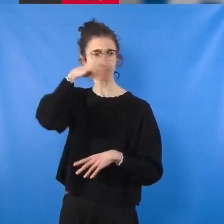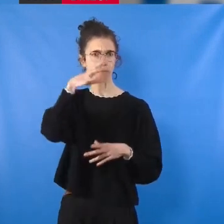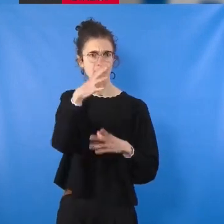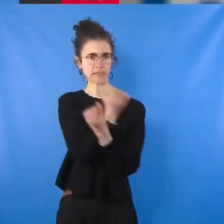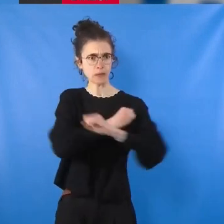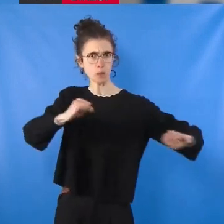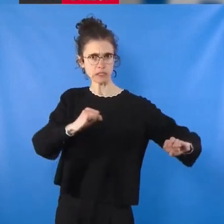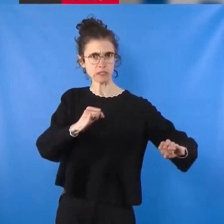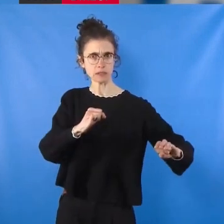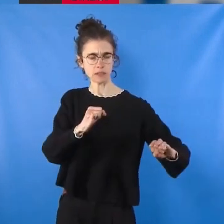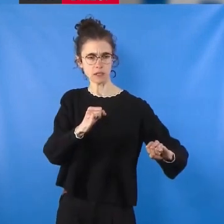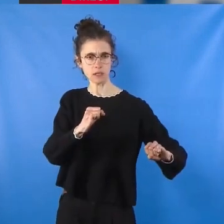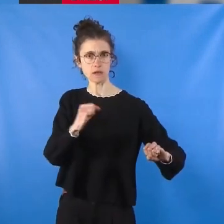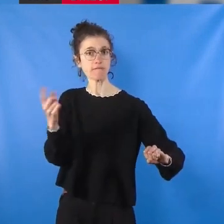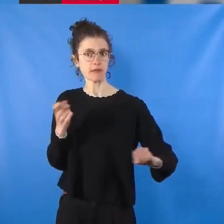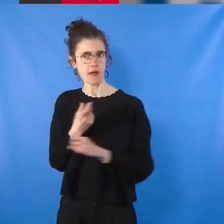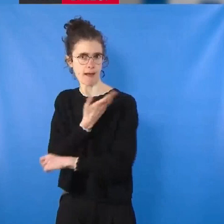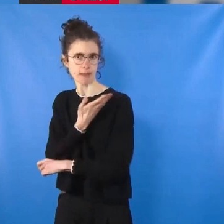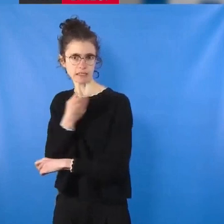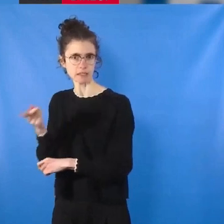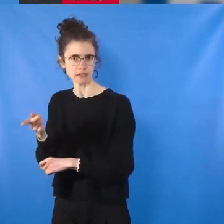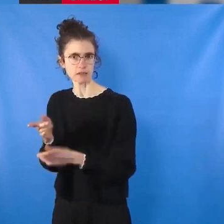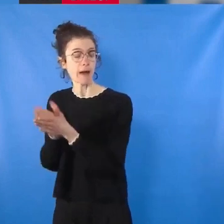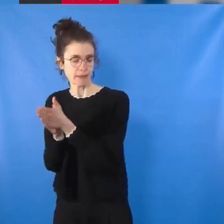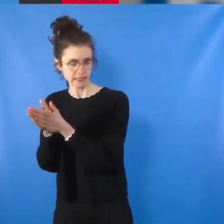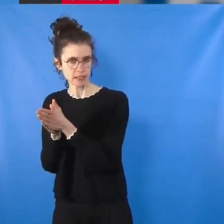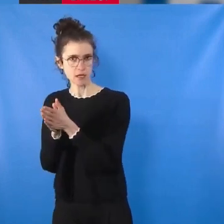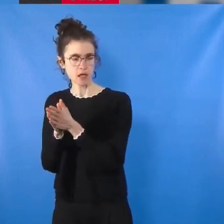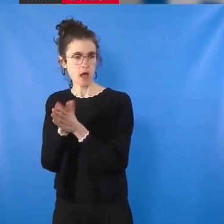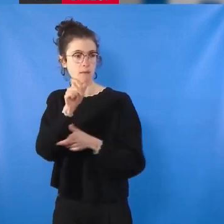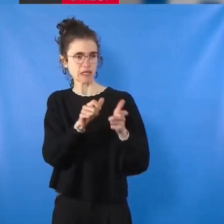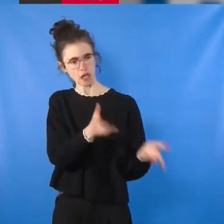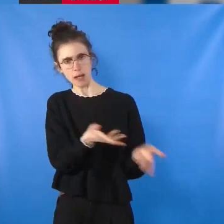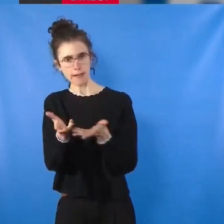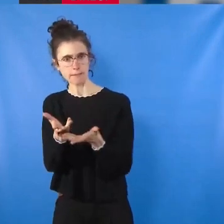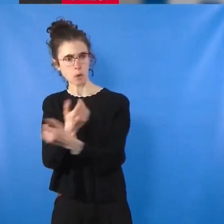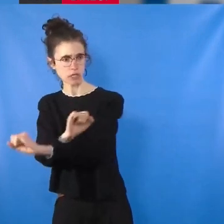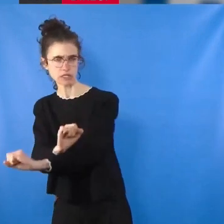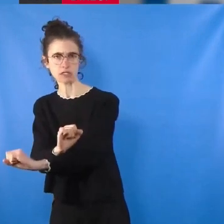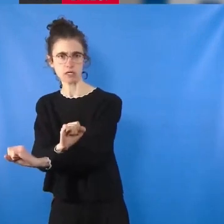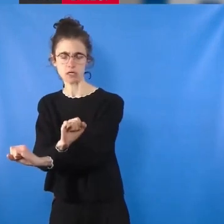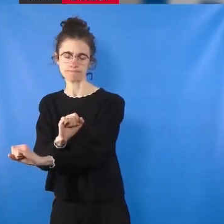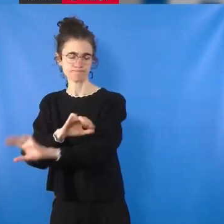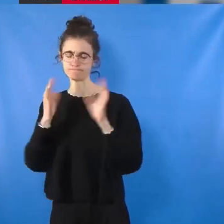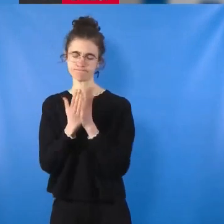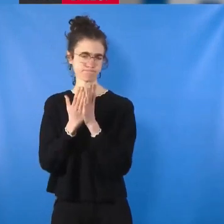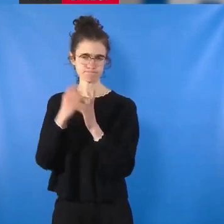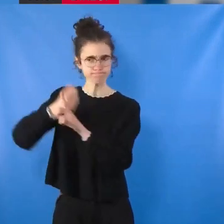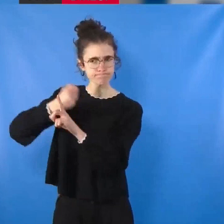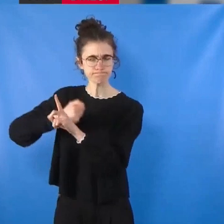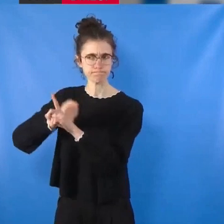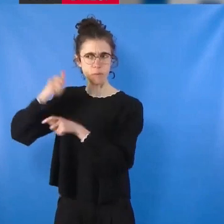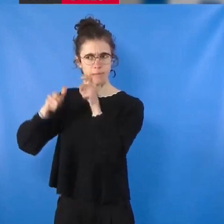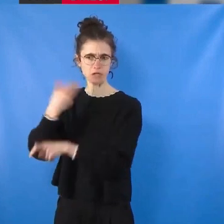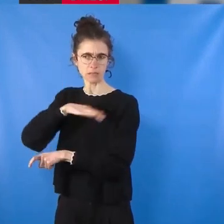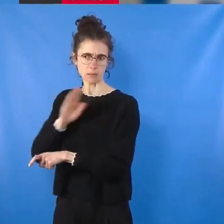prises d'otages et la menace que représente l'islamisme politique doivent être combattues, leurs responsables jugés et